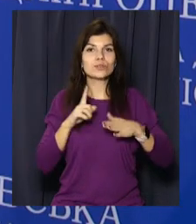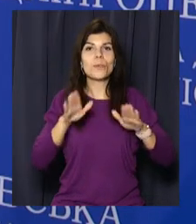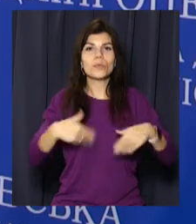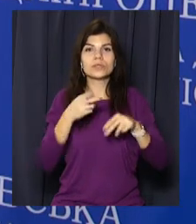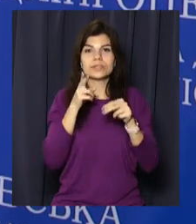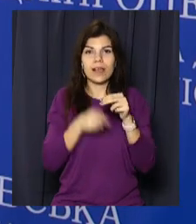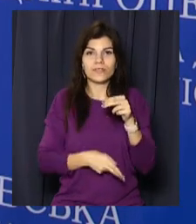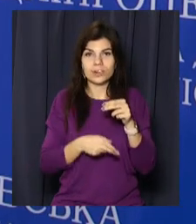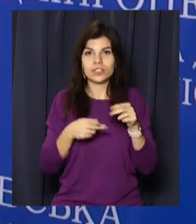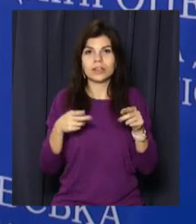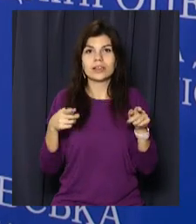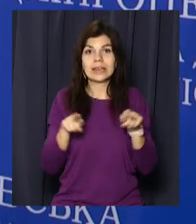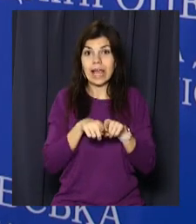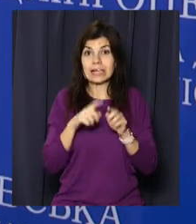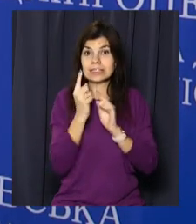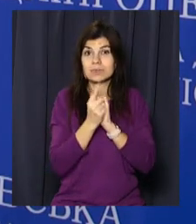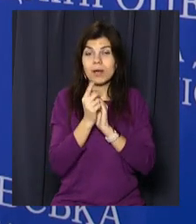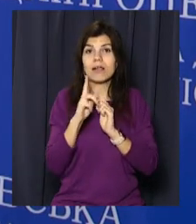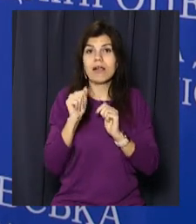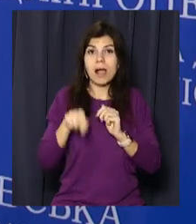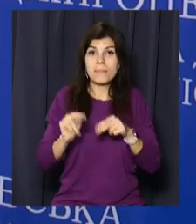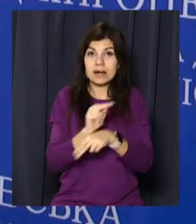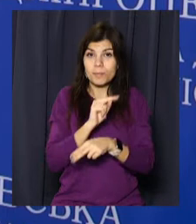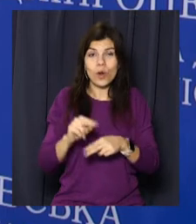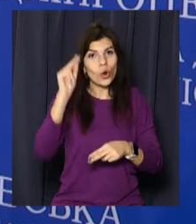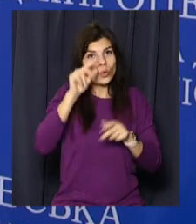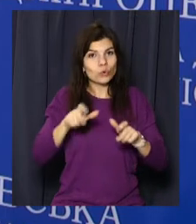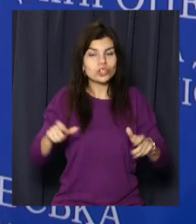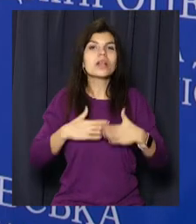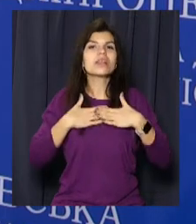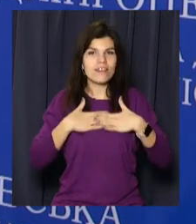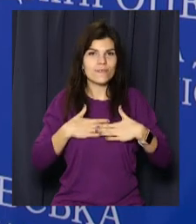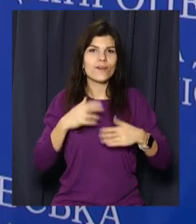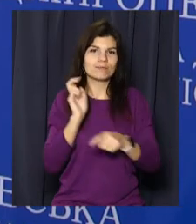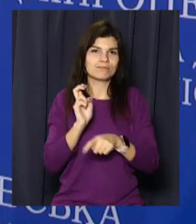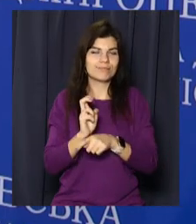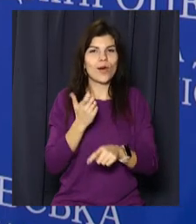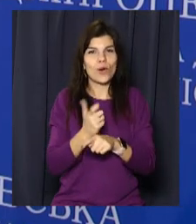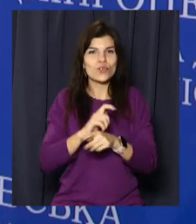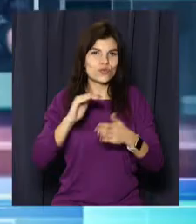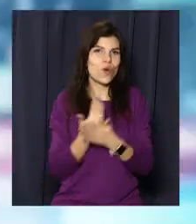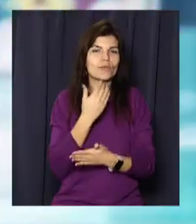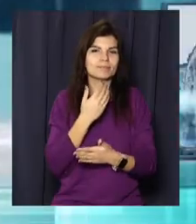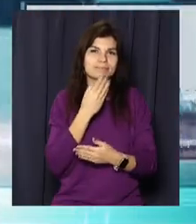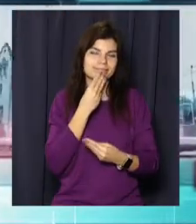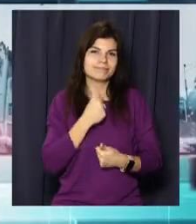завершення таких змін, капітальних змін, учні з задоволенням ходять до оновленої школи.